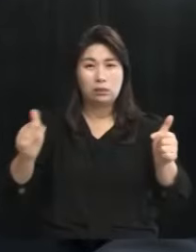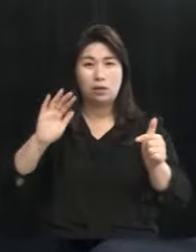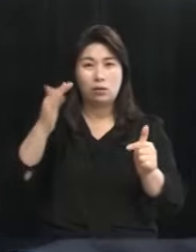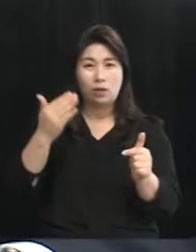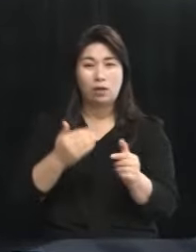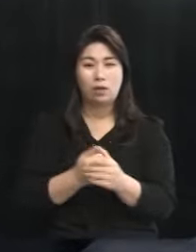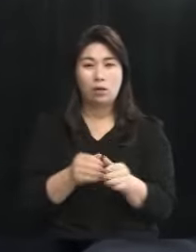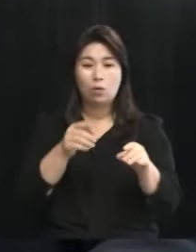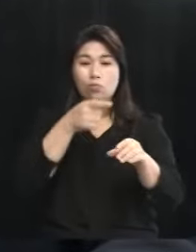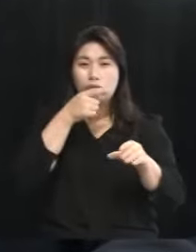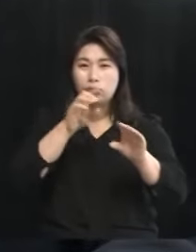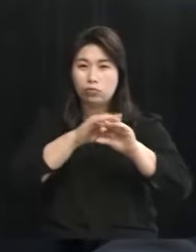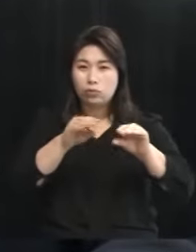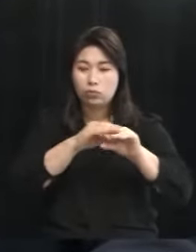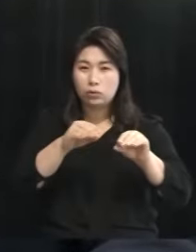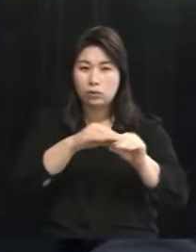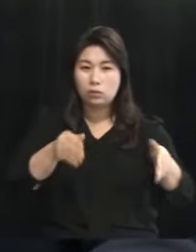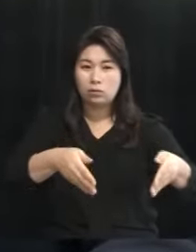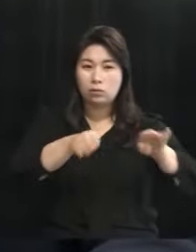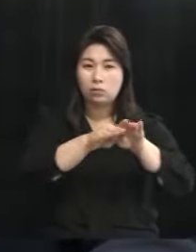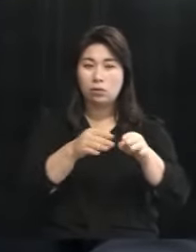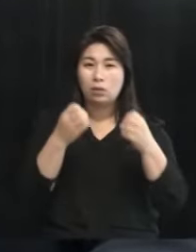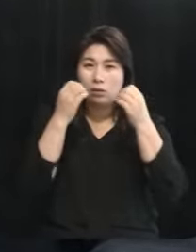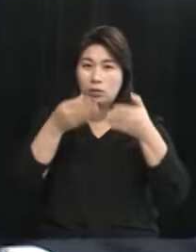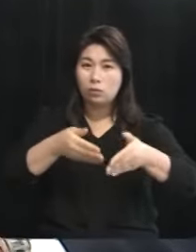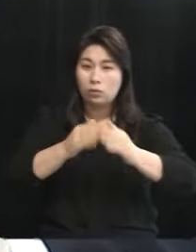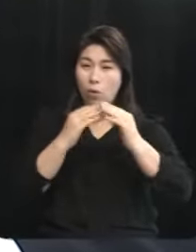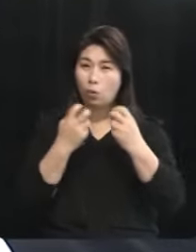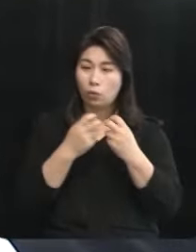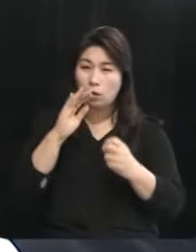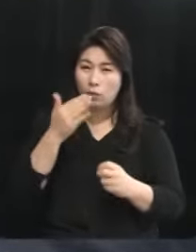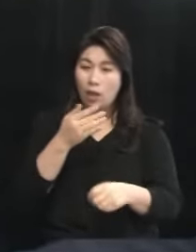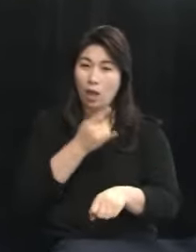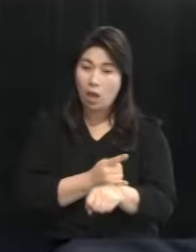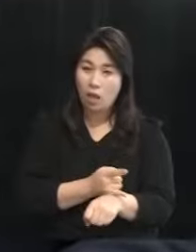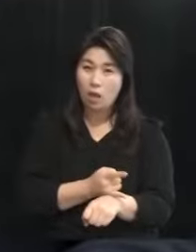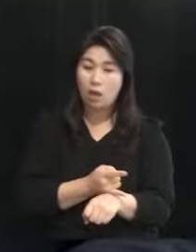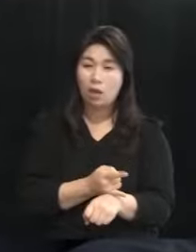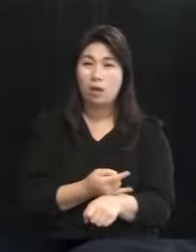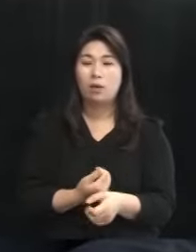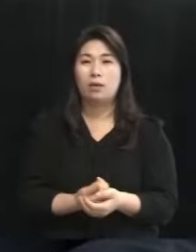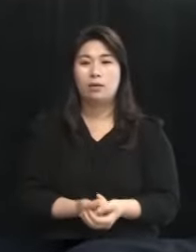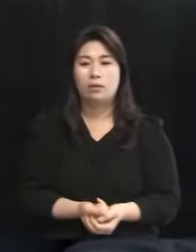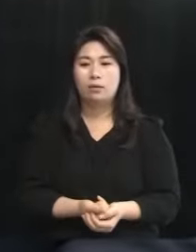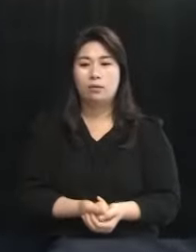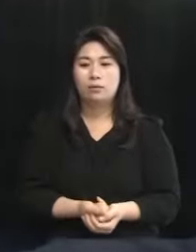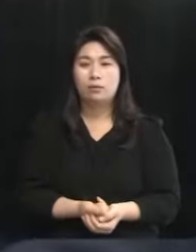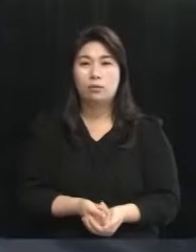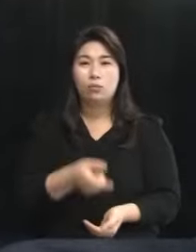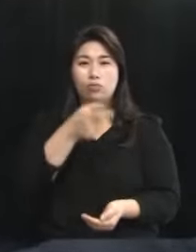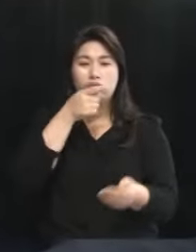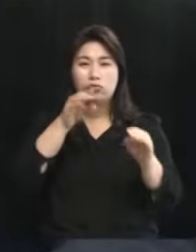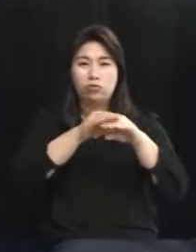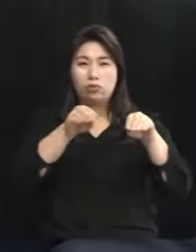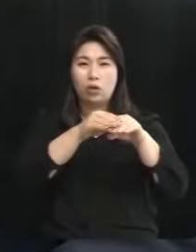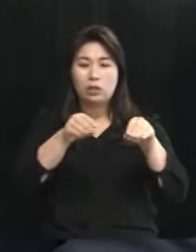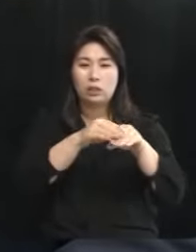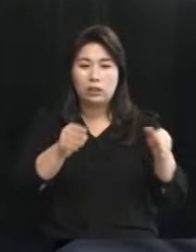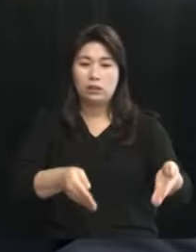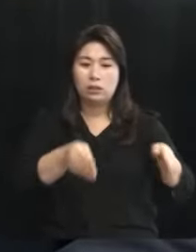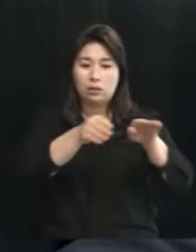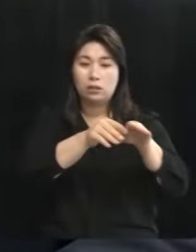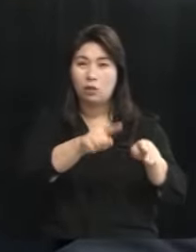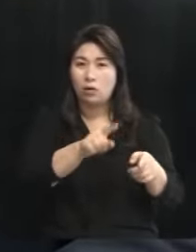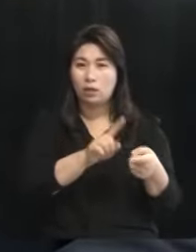종말처리장 신설 어떻게 돼야 됩니까 해야 되는 겁니까 하수 종말처리장 부분에 있어서